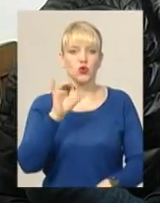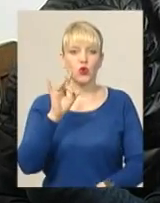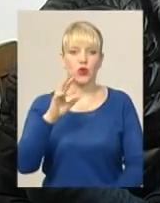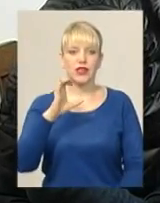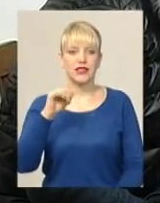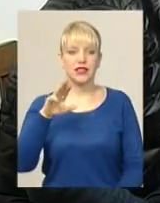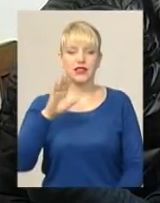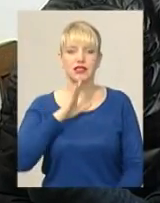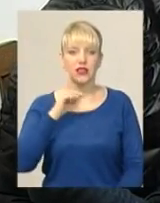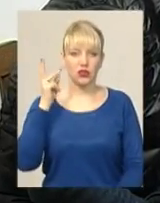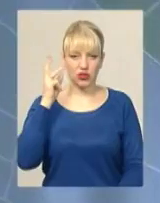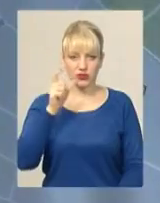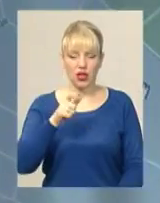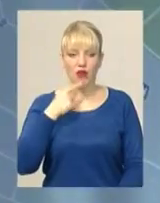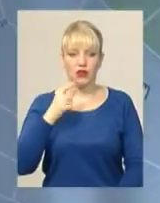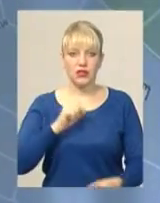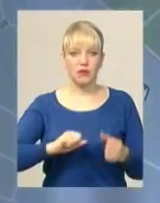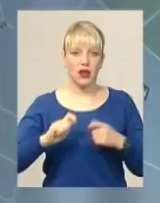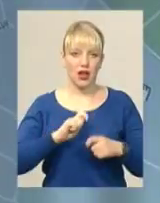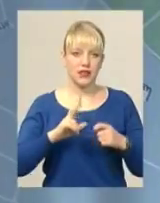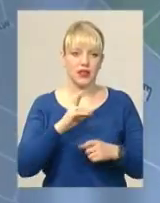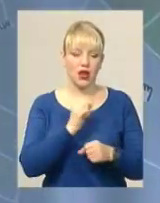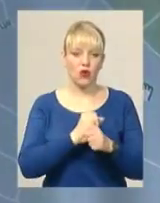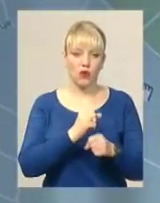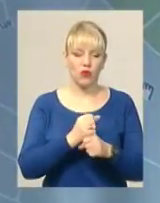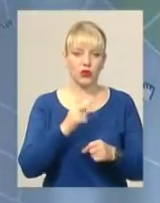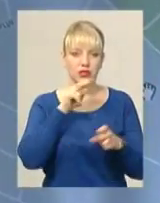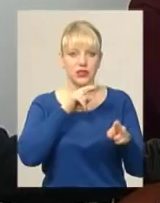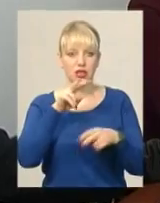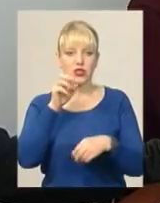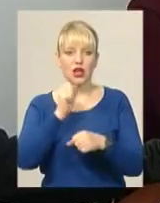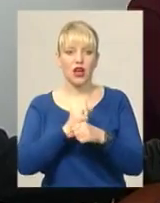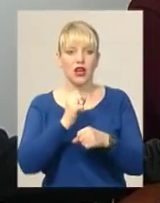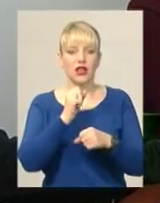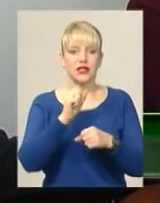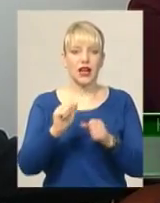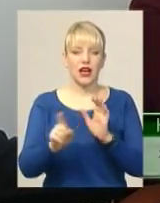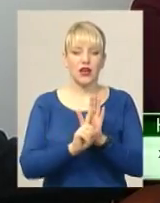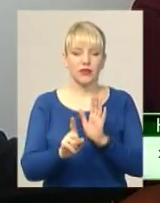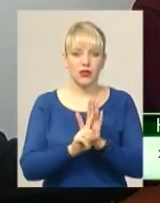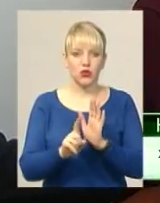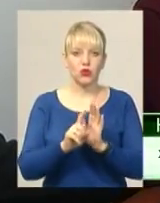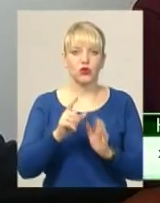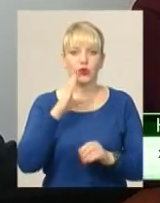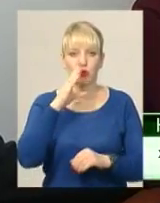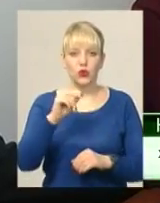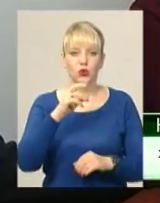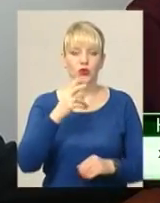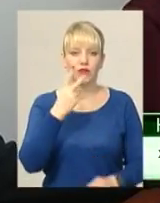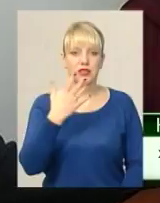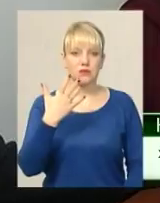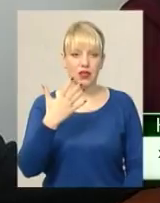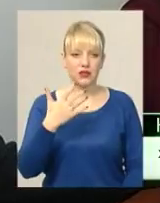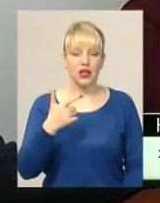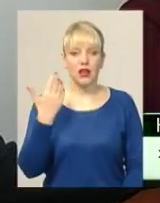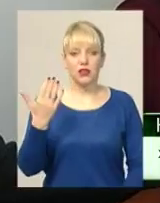Прокопець розповідає, збираючись на роботу, стежила за маршруткою номер 25. Їхній інтервал руху там 10-15 хвилин,